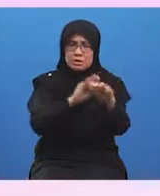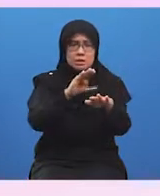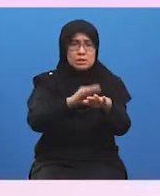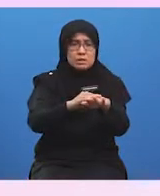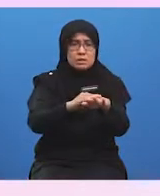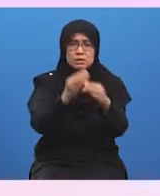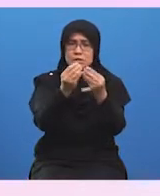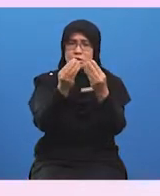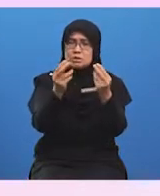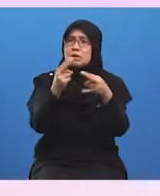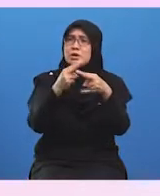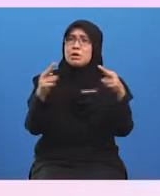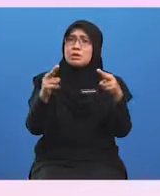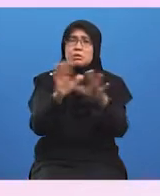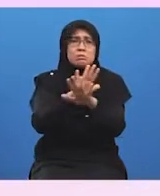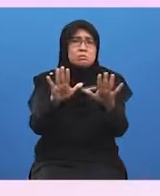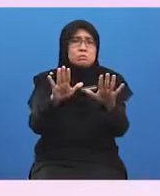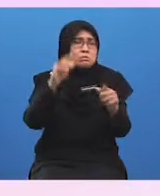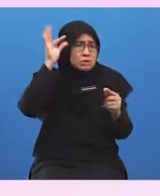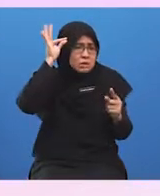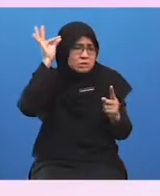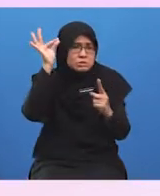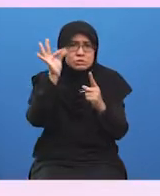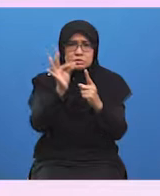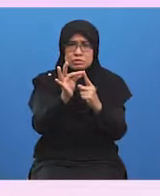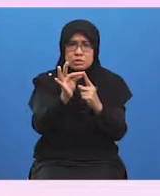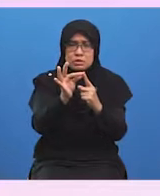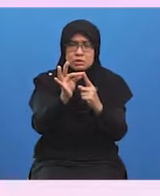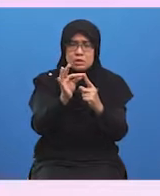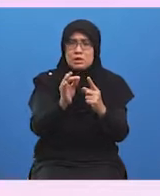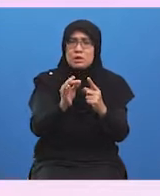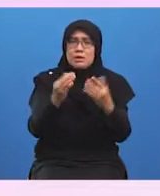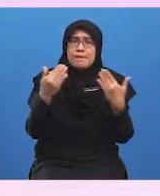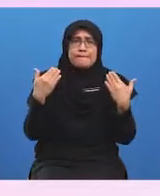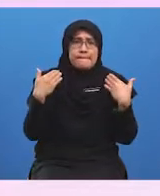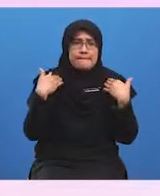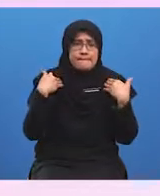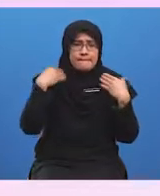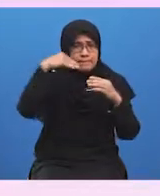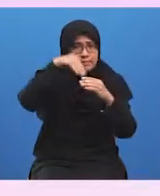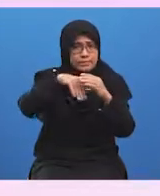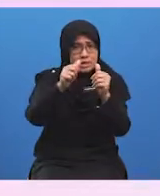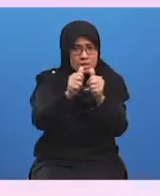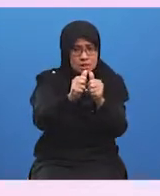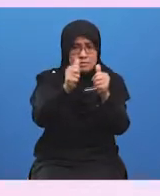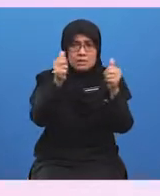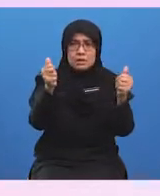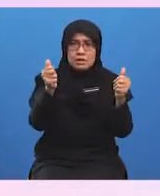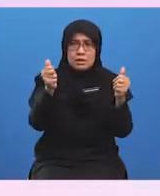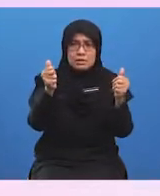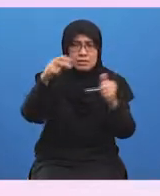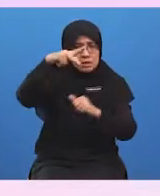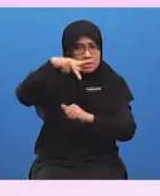tanah haram. Seringkali kita baca dari akhbar atau kita melihat sendiri di mana